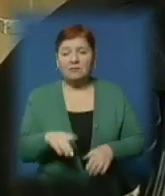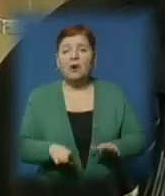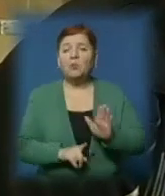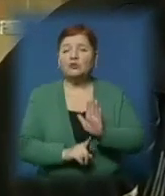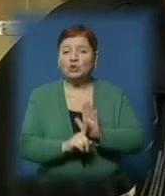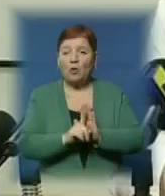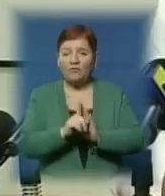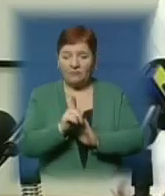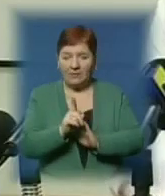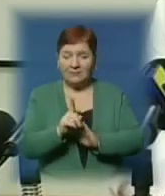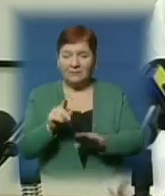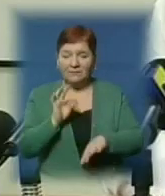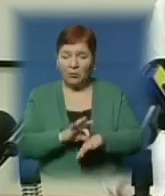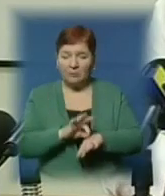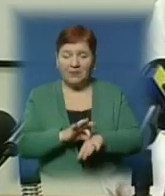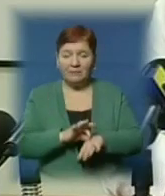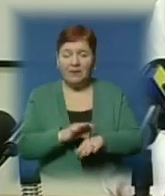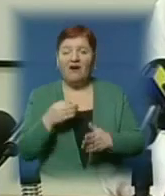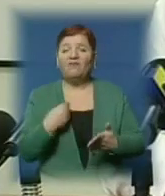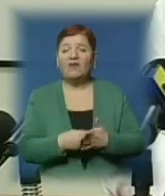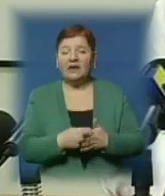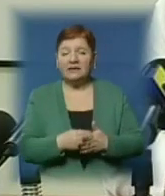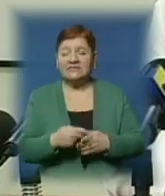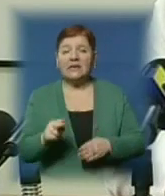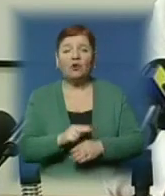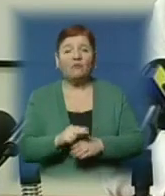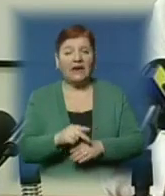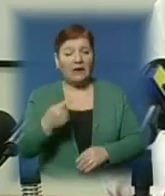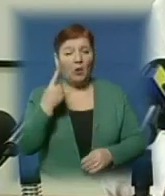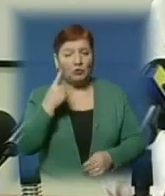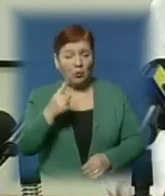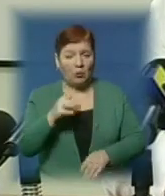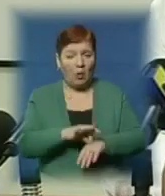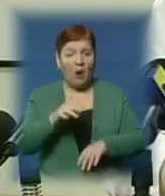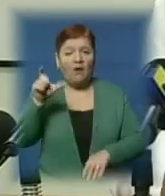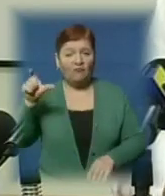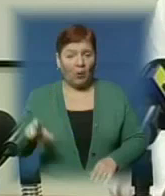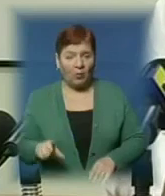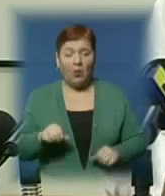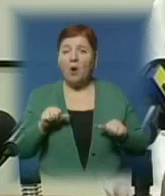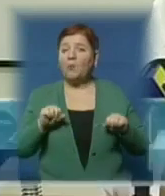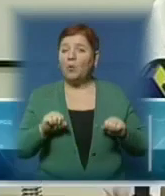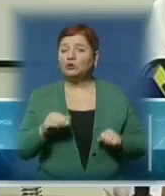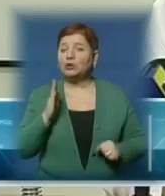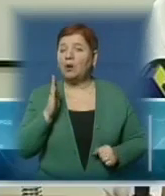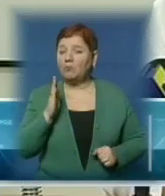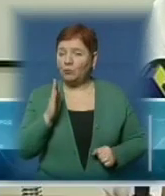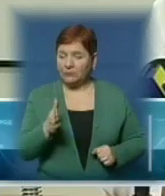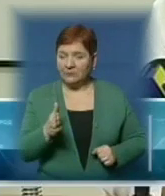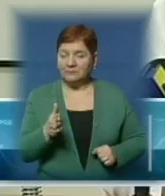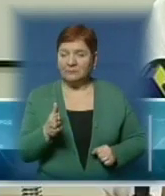початковій стадії. Вартість лікування одного онкопацієнта сьогодні може сягати і